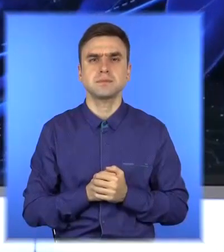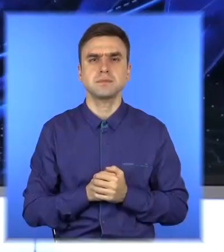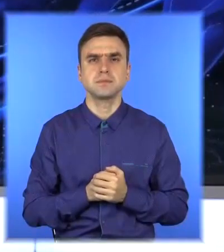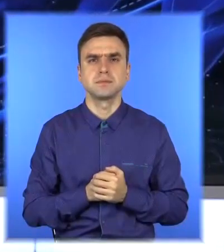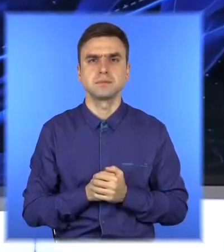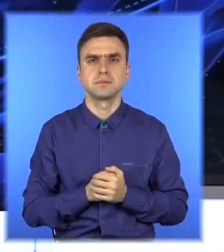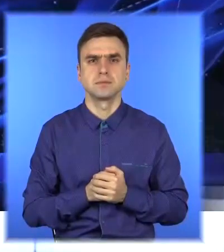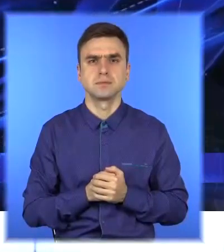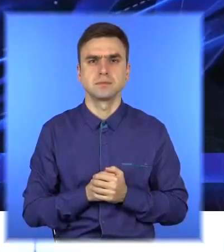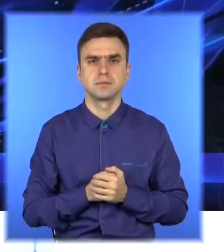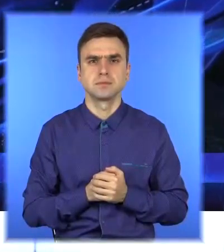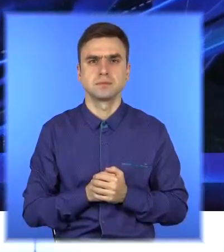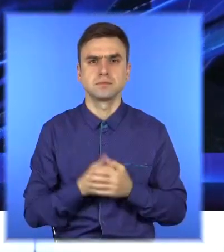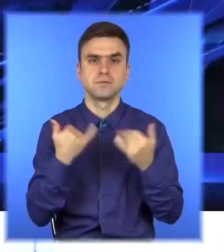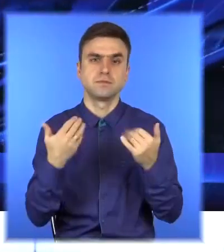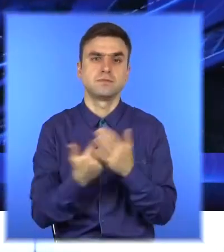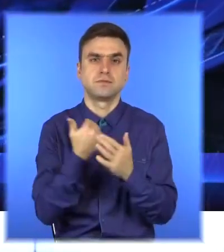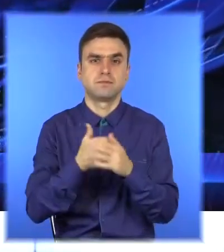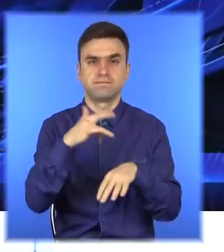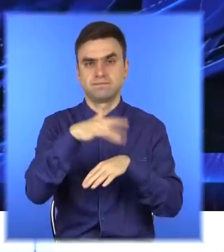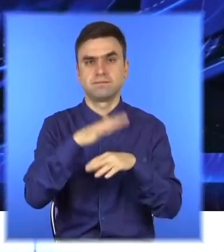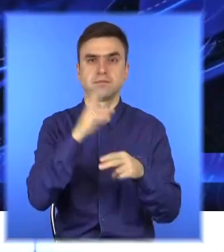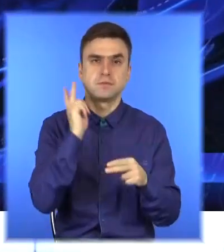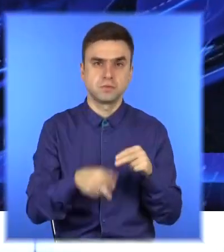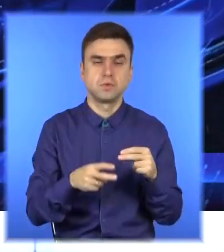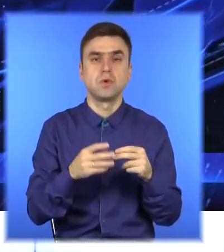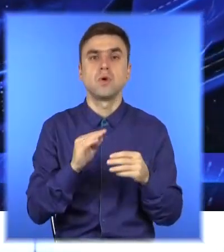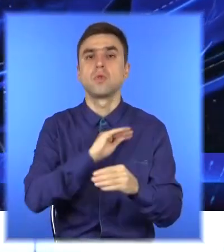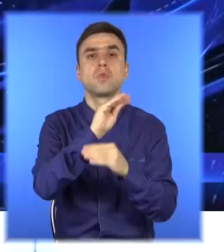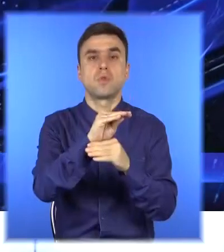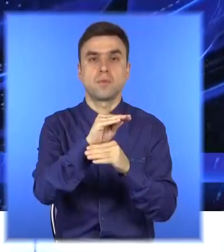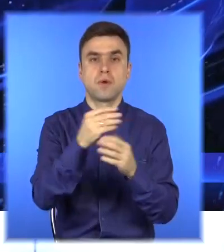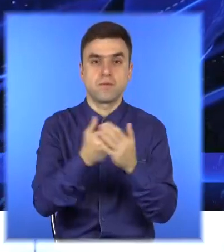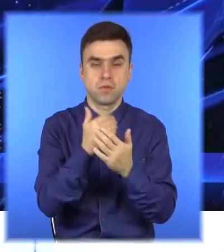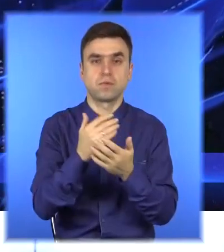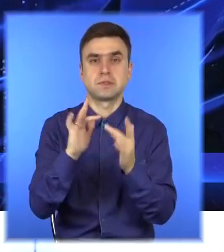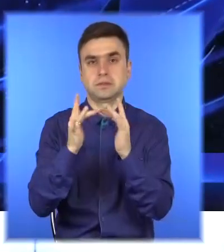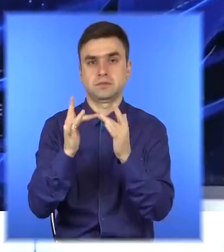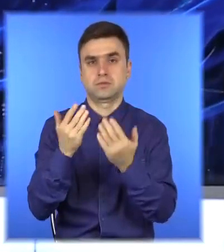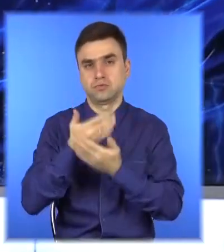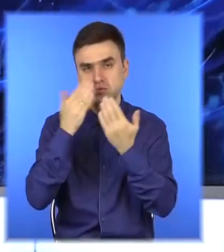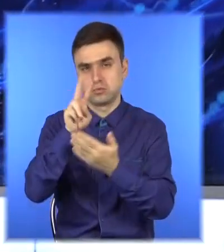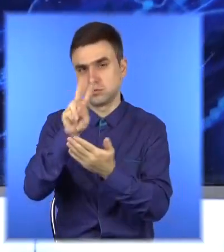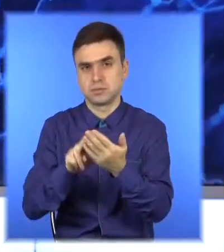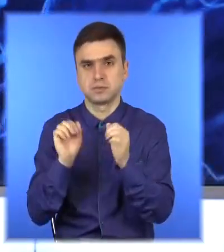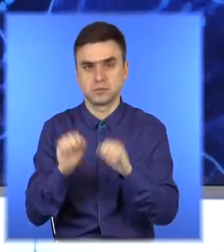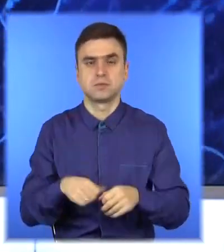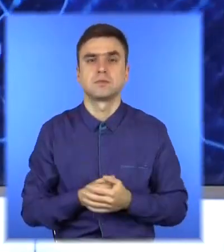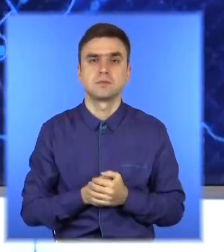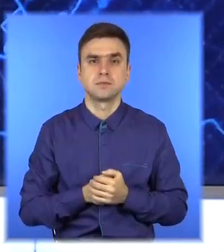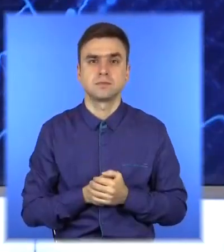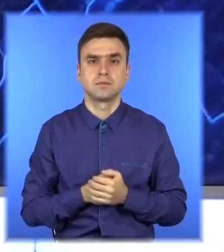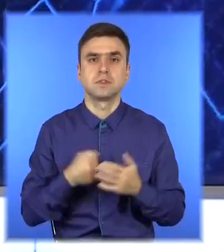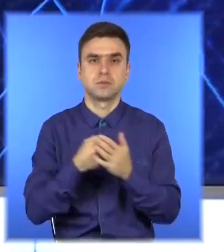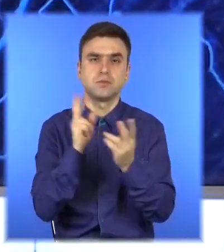На цьому ставимо крапку. Слідкуйте за новинами онлайн на нашому офіційному сайті та в групах соцмереж. В студії працював Іван Дочак.